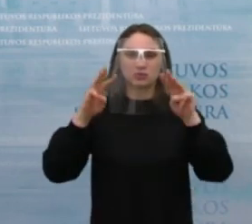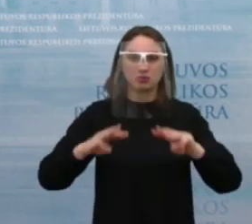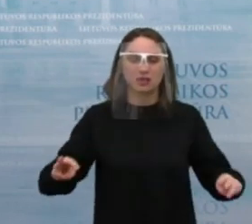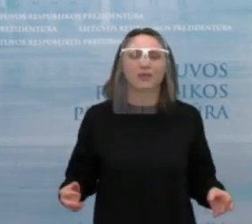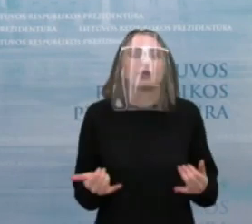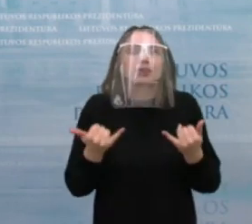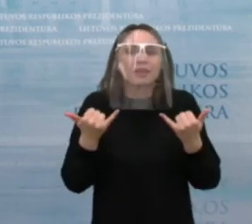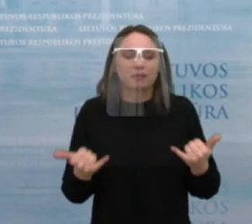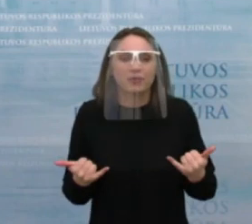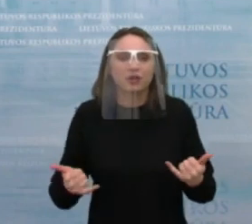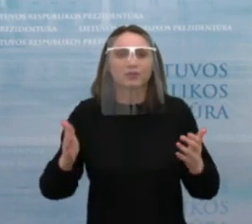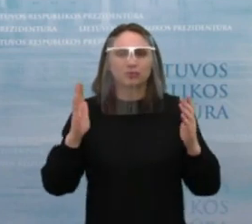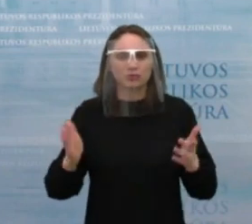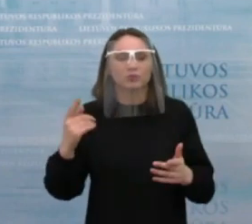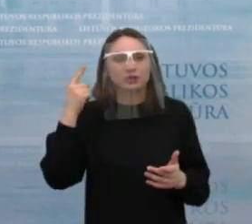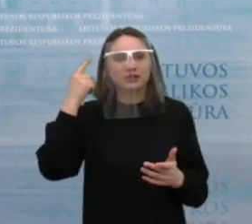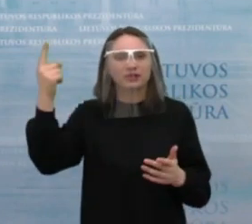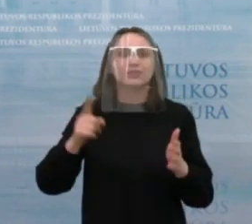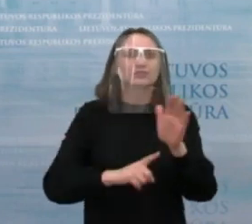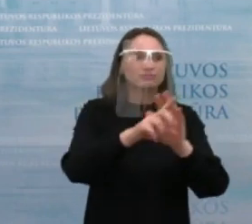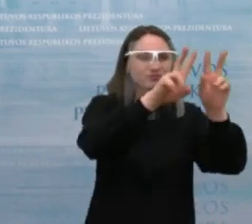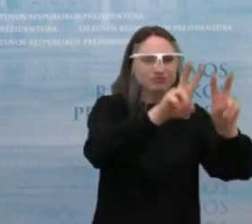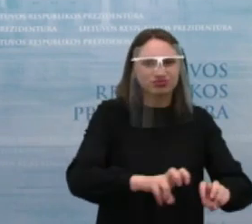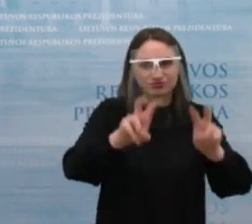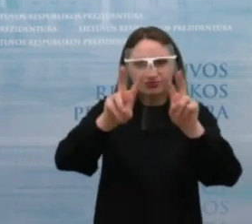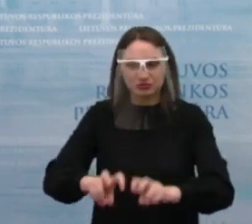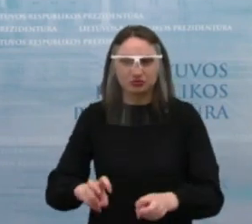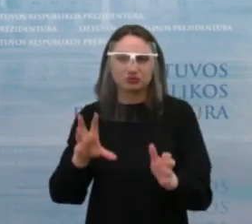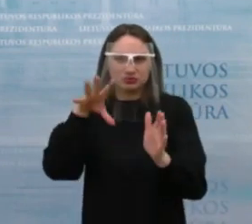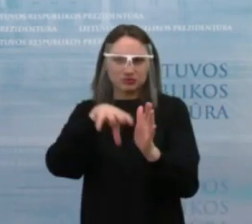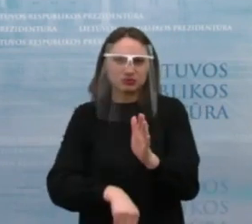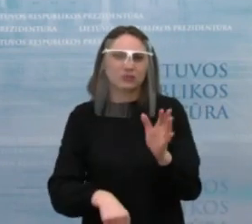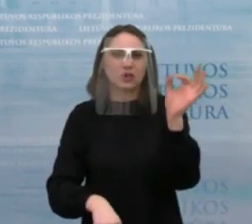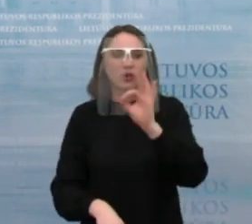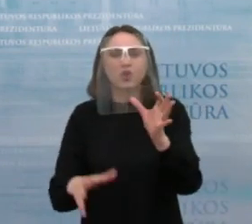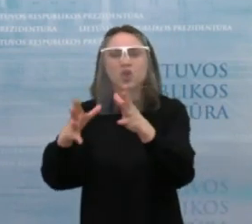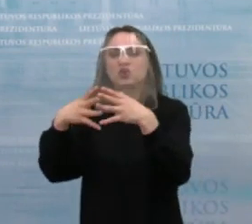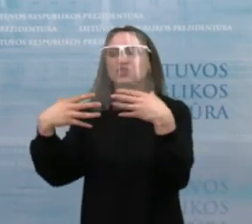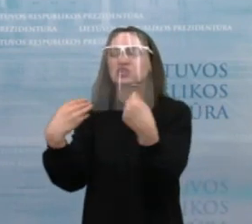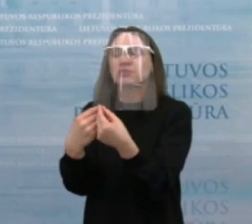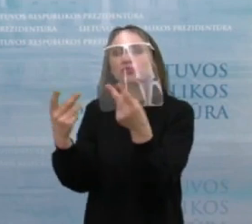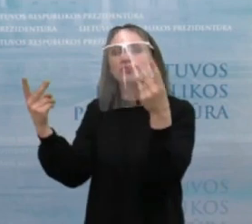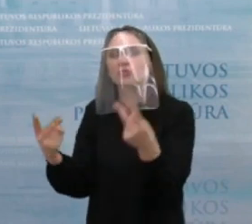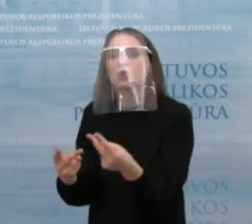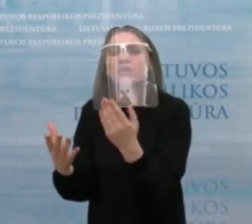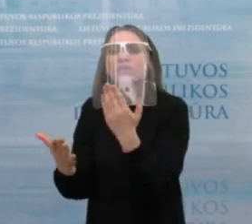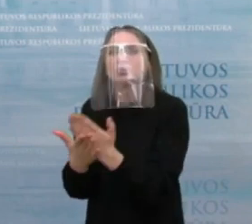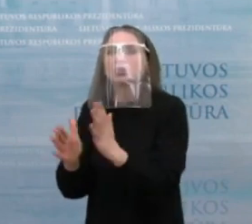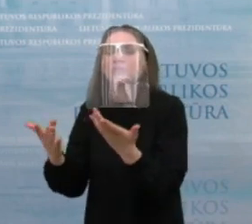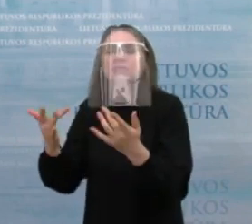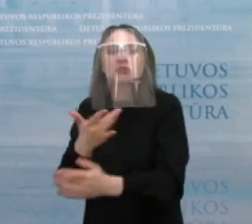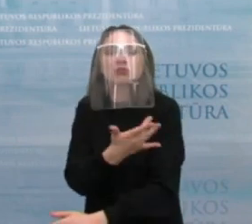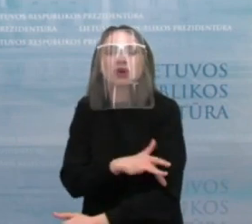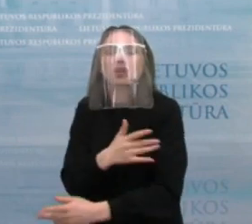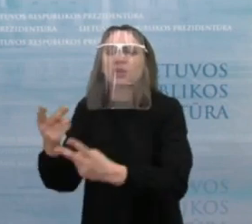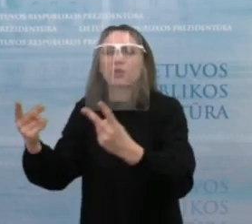dabar ketina inicijuoti tyrimą. Na, jis apims tik galbūt labiau šeimų poreikius, kokioms paslaugoms poreikis